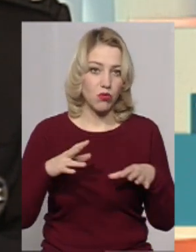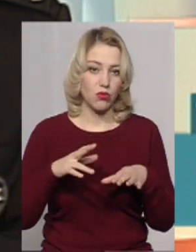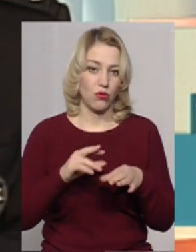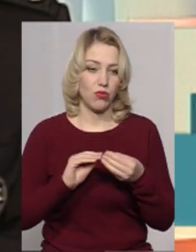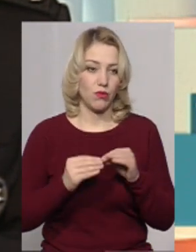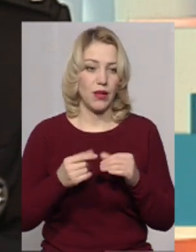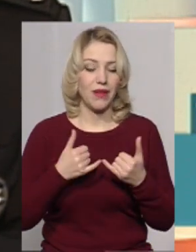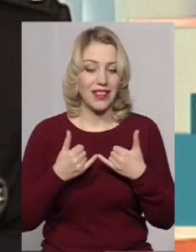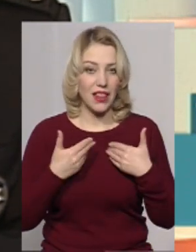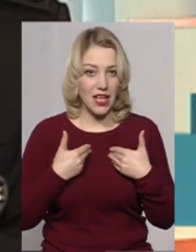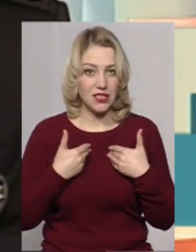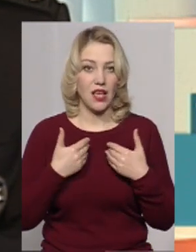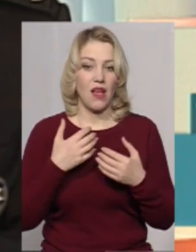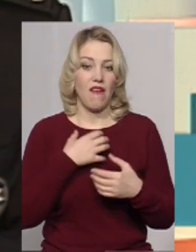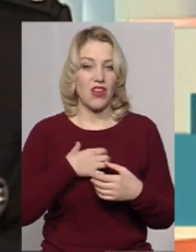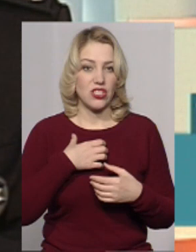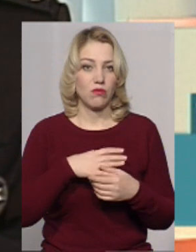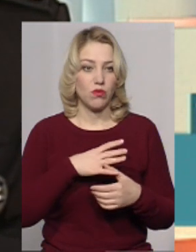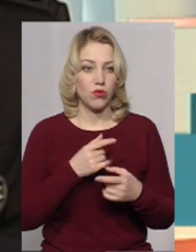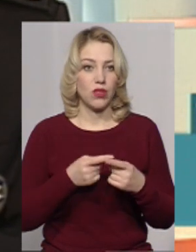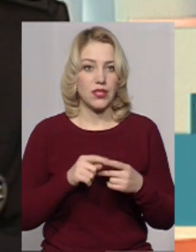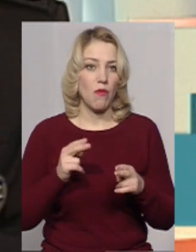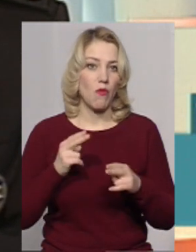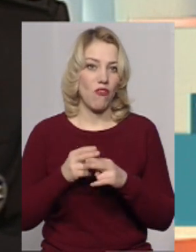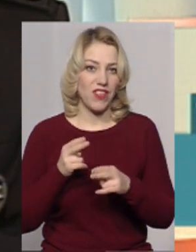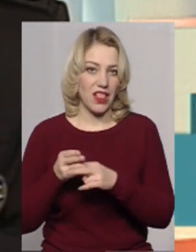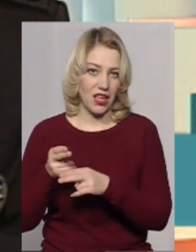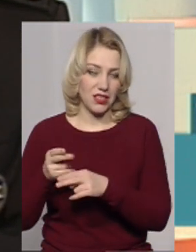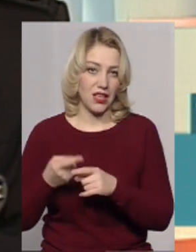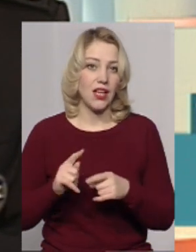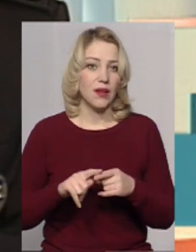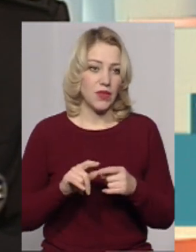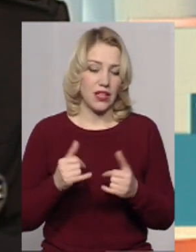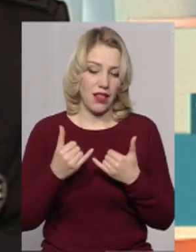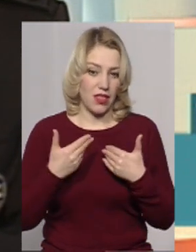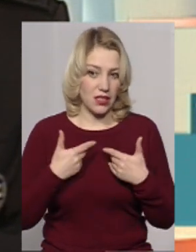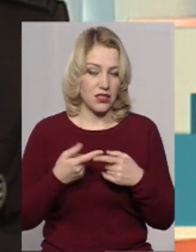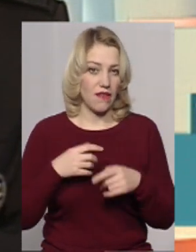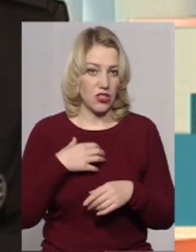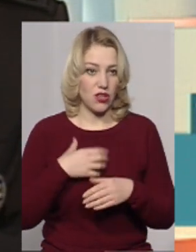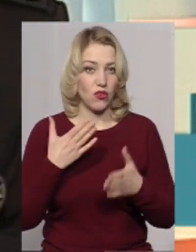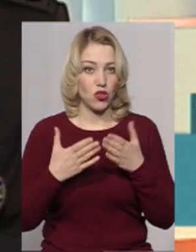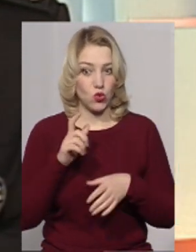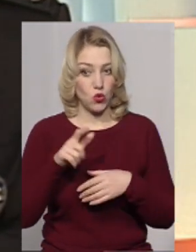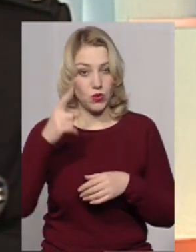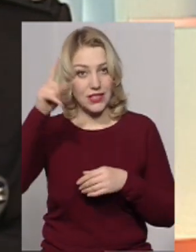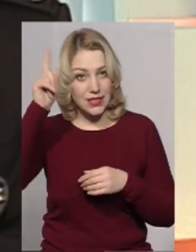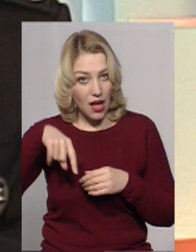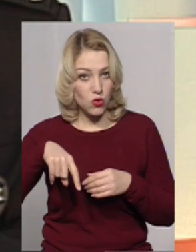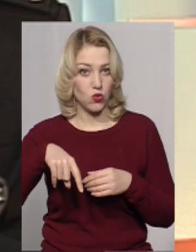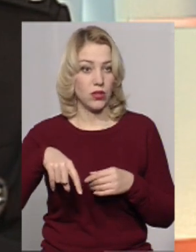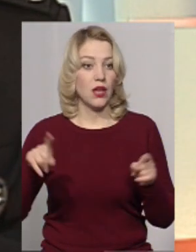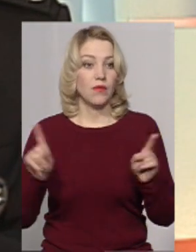І для нас важливим якраз в першу чергу є профілактика, тому для нас це дуже важливо. Тому що дійсно, якщо вже люди знають,